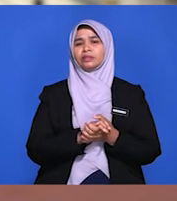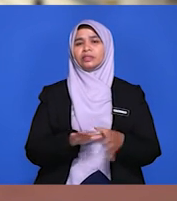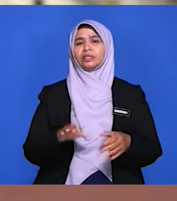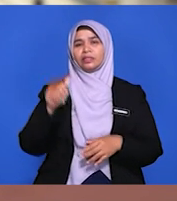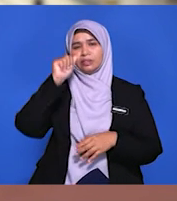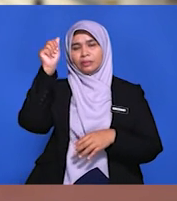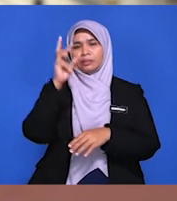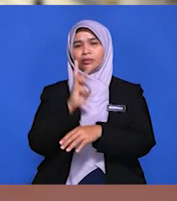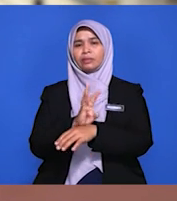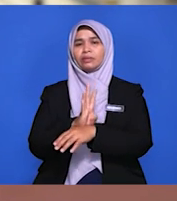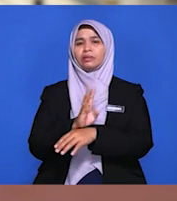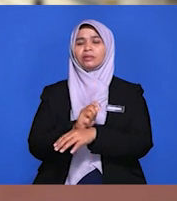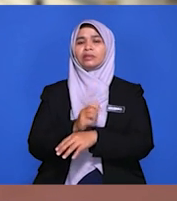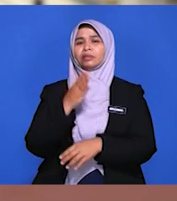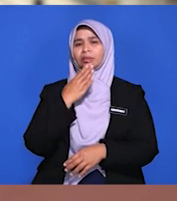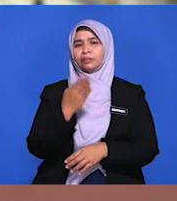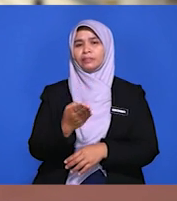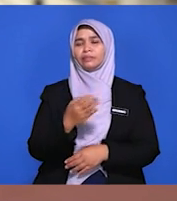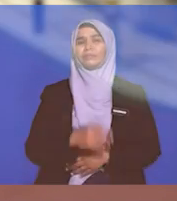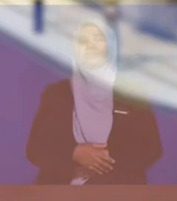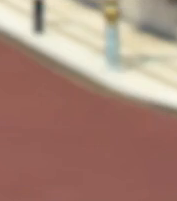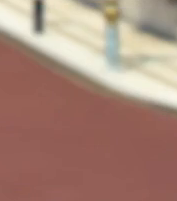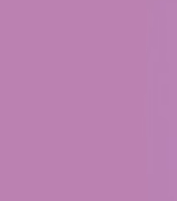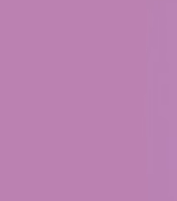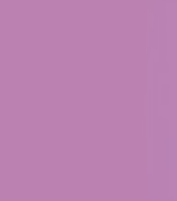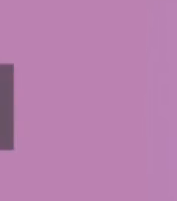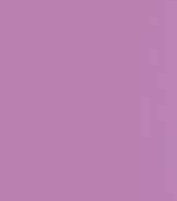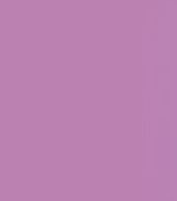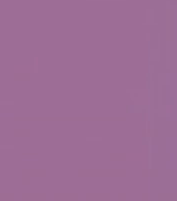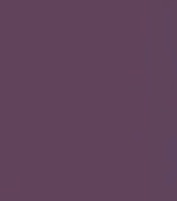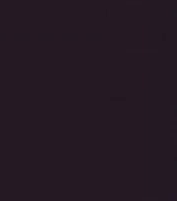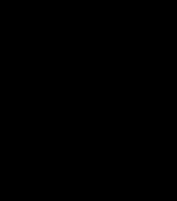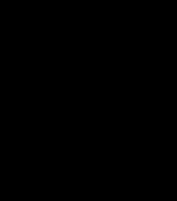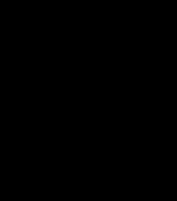Assalamualaikum Warahmatullahi Wabarakatuh. Sekian, terima kasih. Bye. Sampai jumpa selanjutnya.